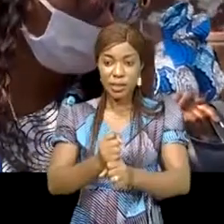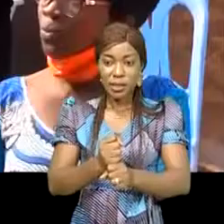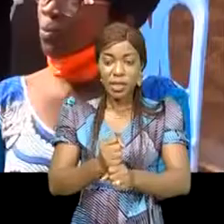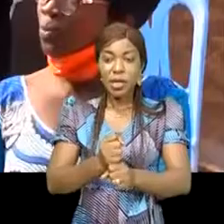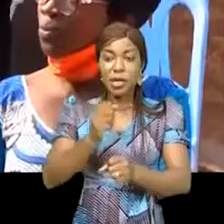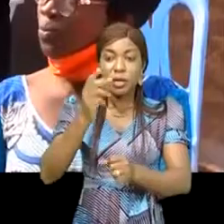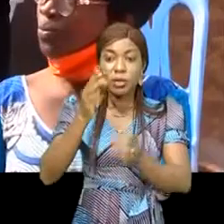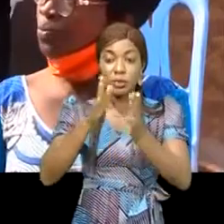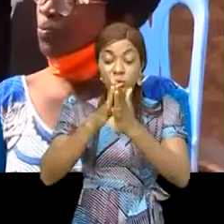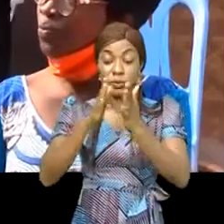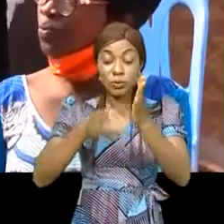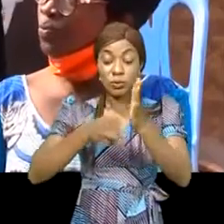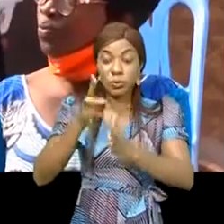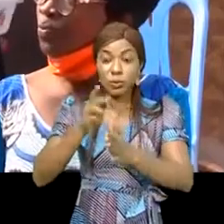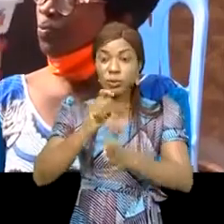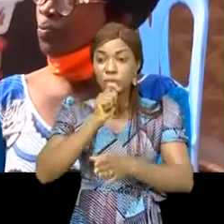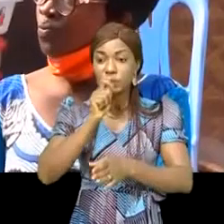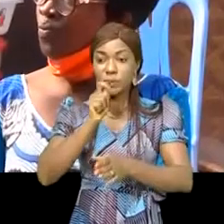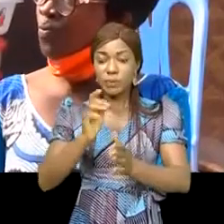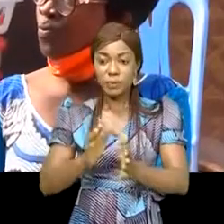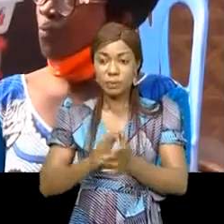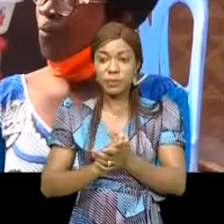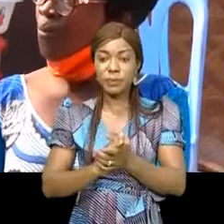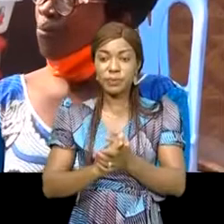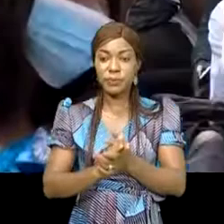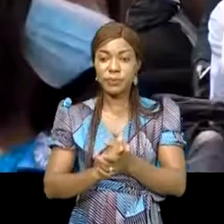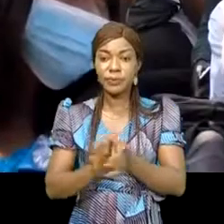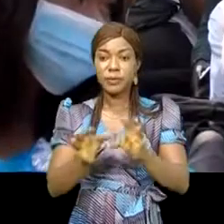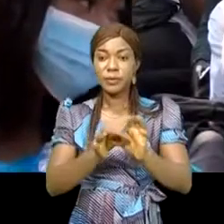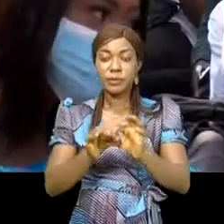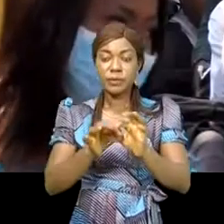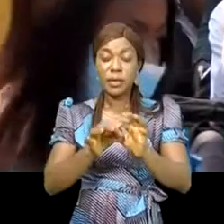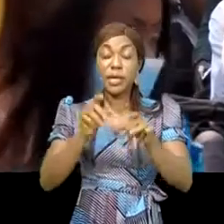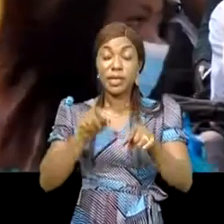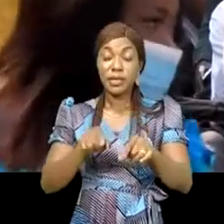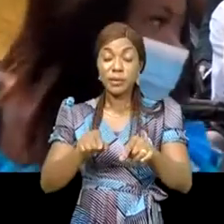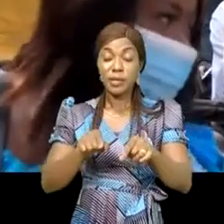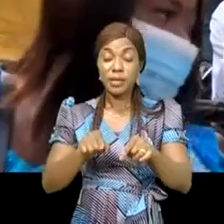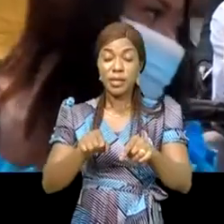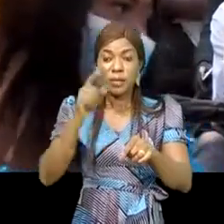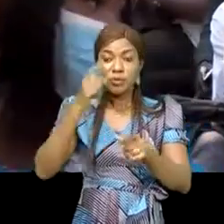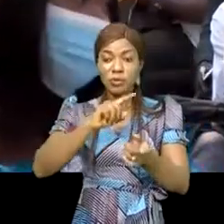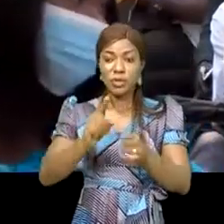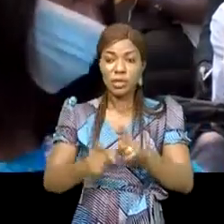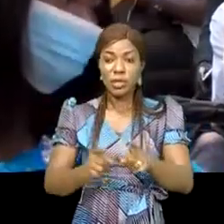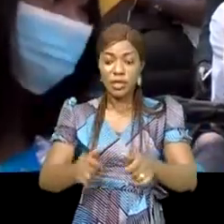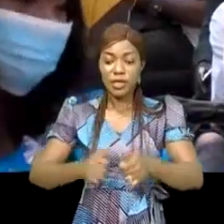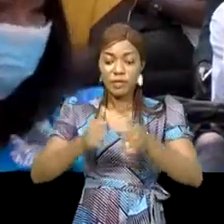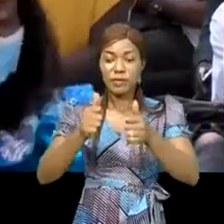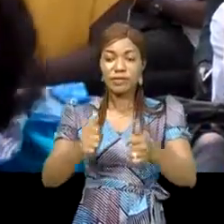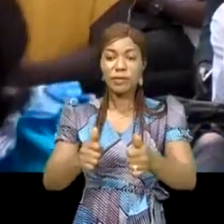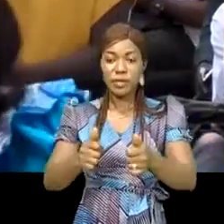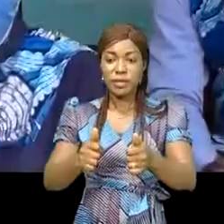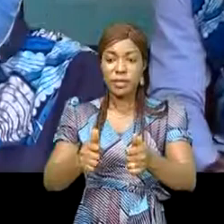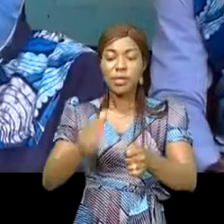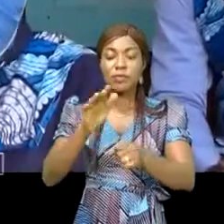-entreprises collectives fonctionnelles. Louvain coopération attend ainsi améliorer les conditions de vie d'un